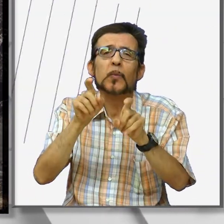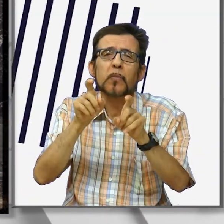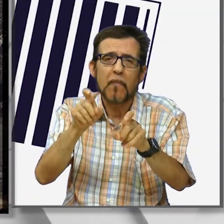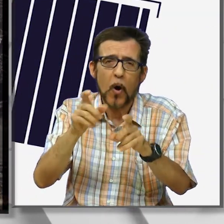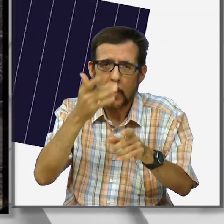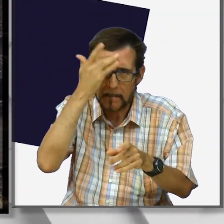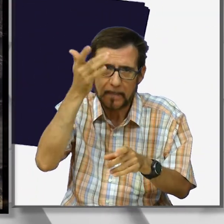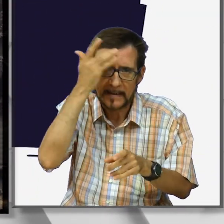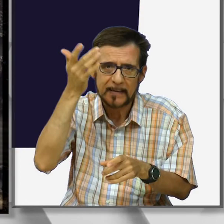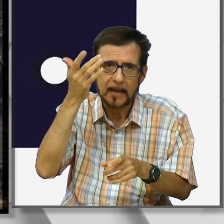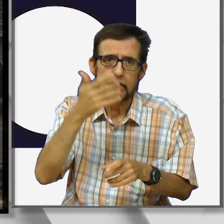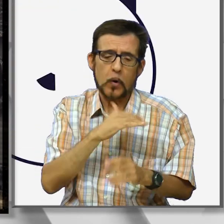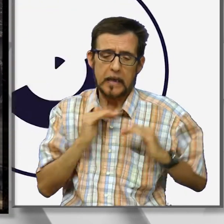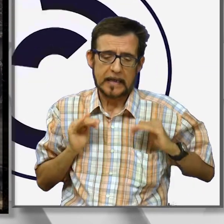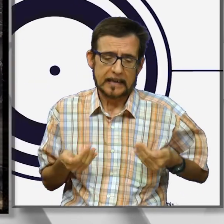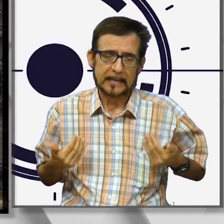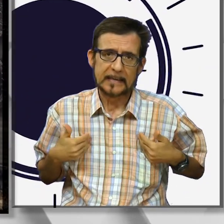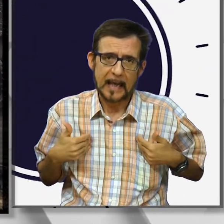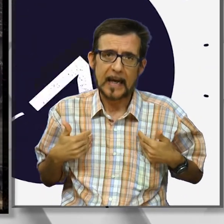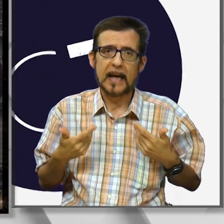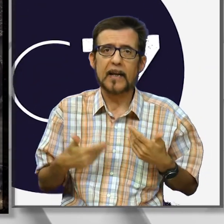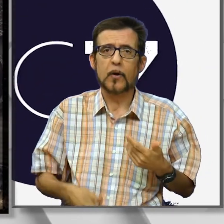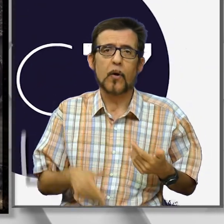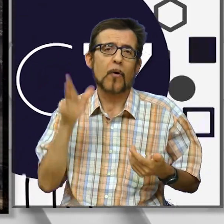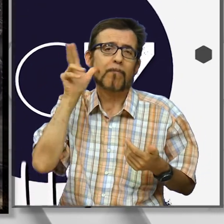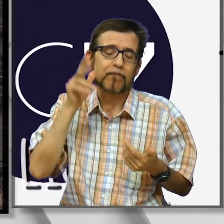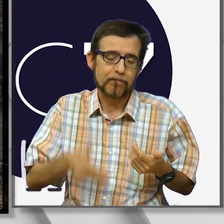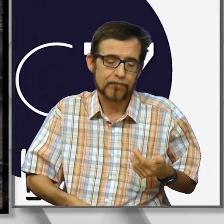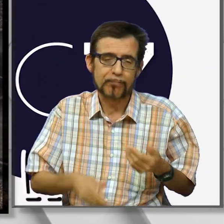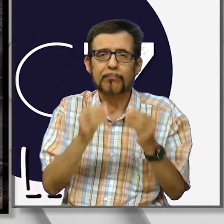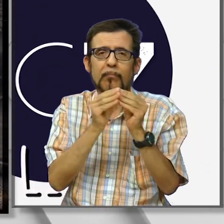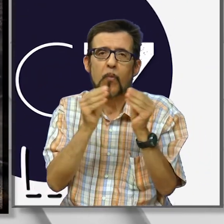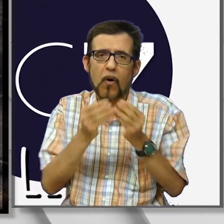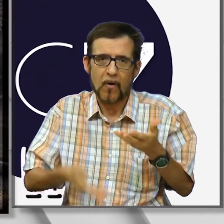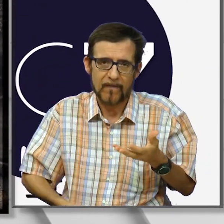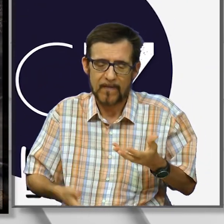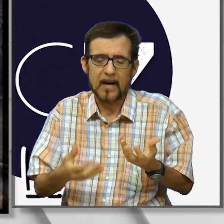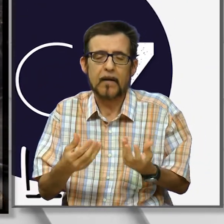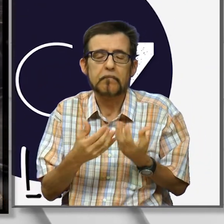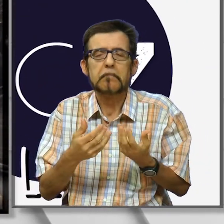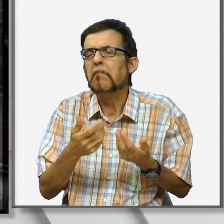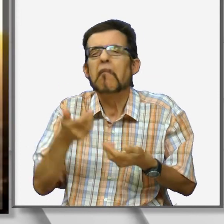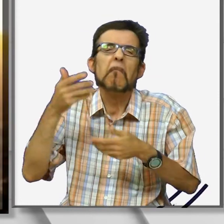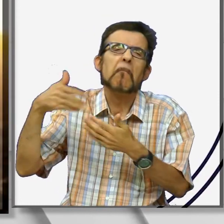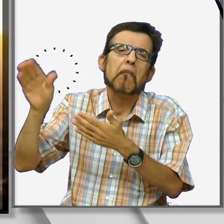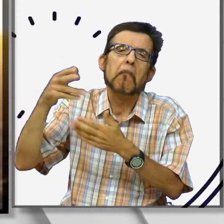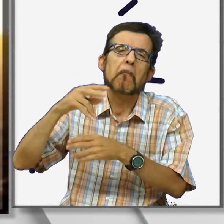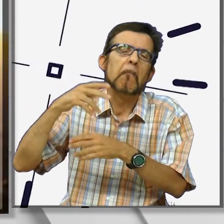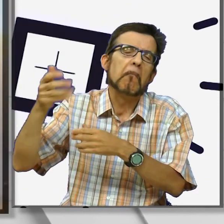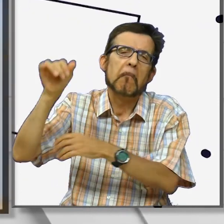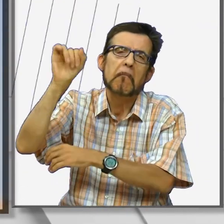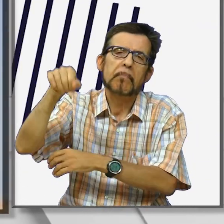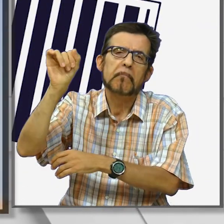del seno, ma anche dell'apparato ovarico, sono cadute in secondo piano perché